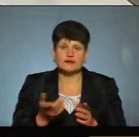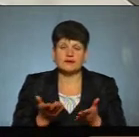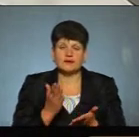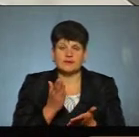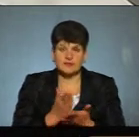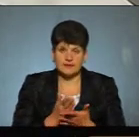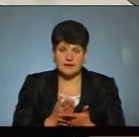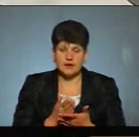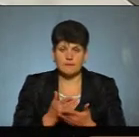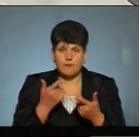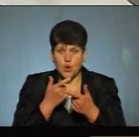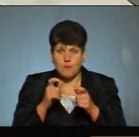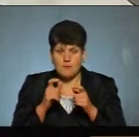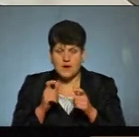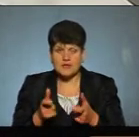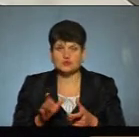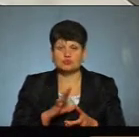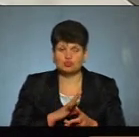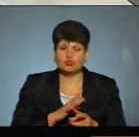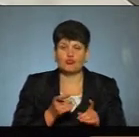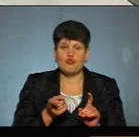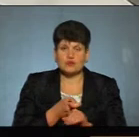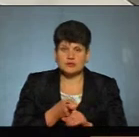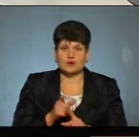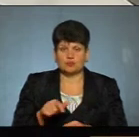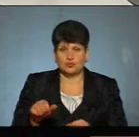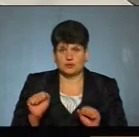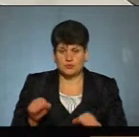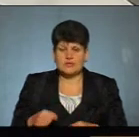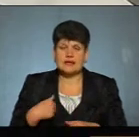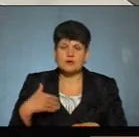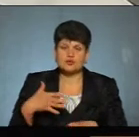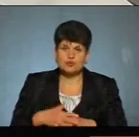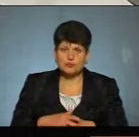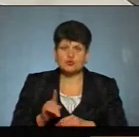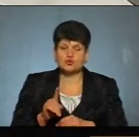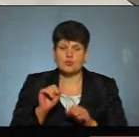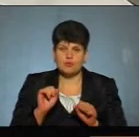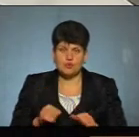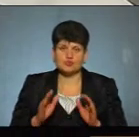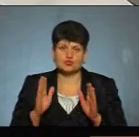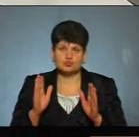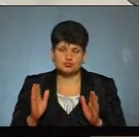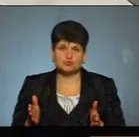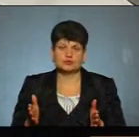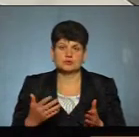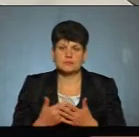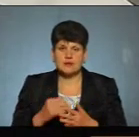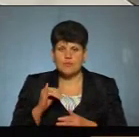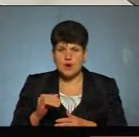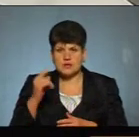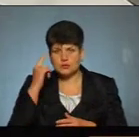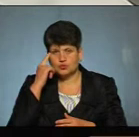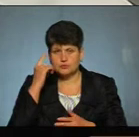попередити про те, щоб був контакт, щоб люди собі могли. Так, ми розуміємо, що можуть бути якісь, скажімо так, погані думки в